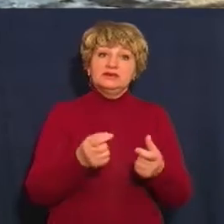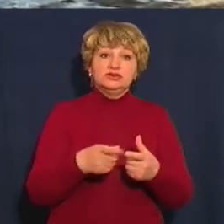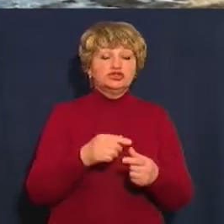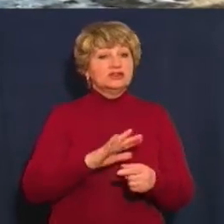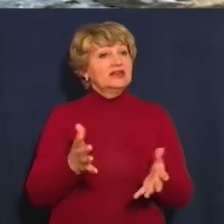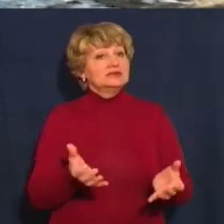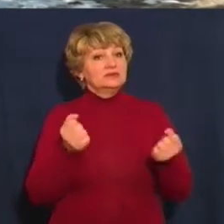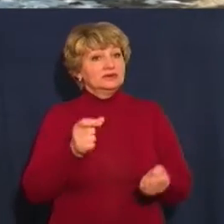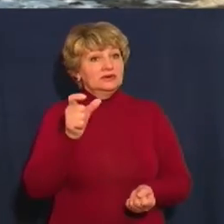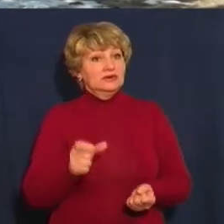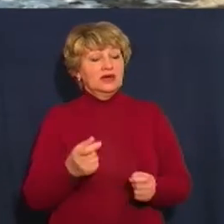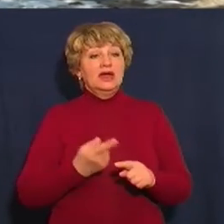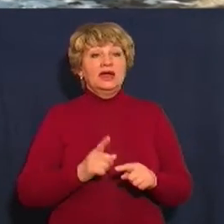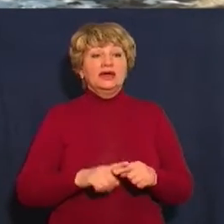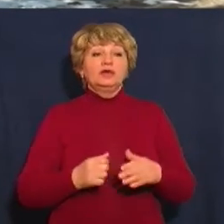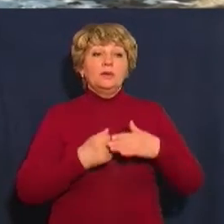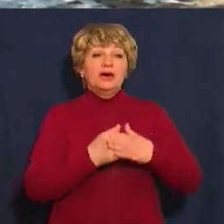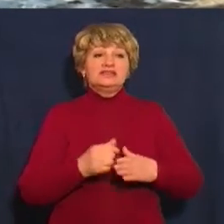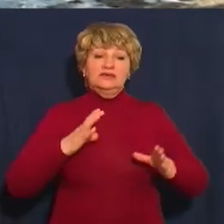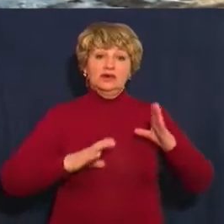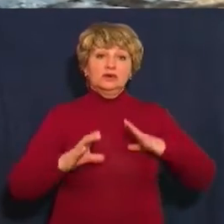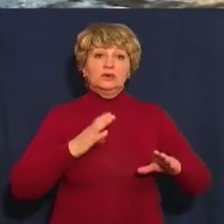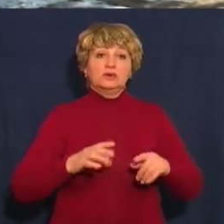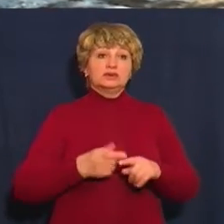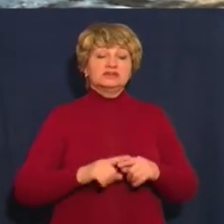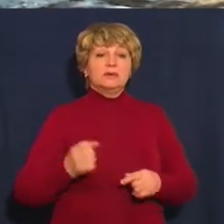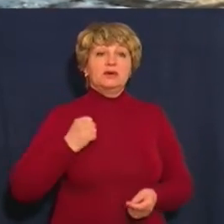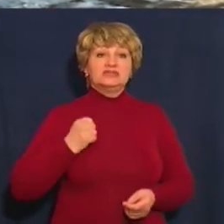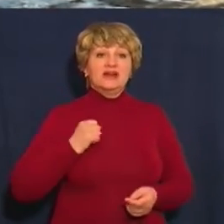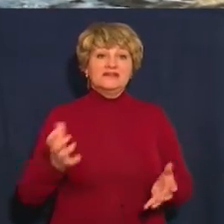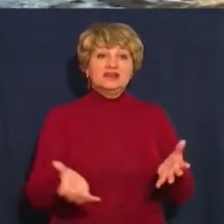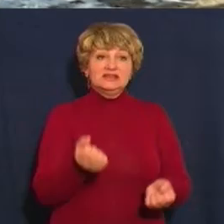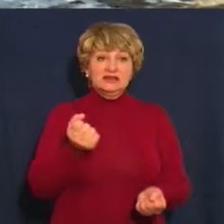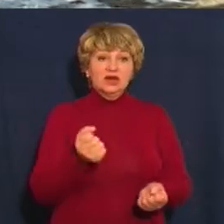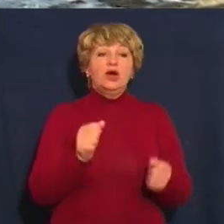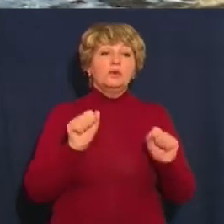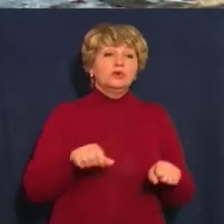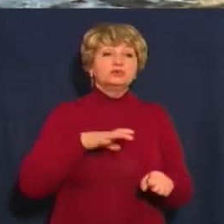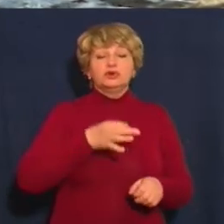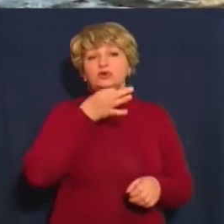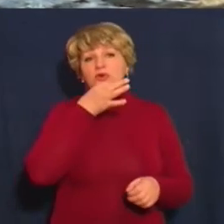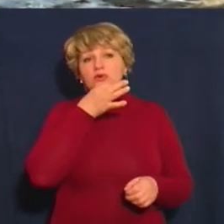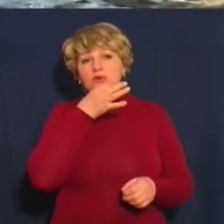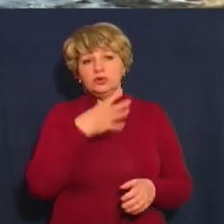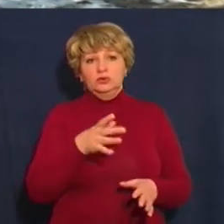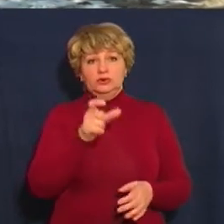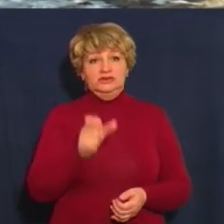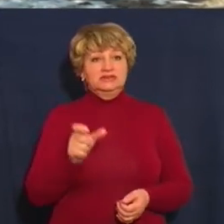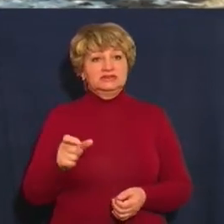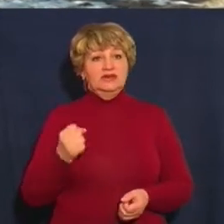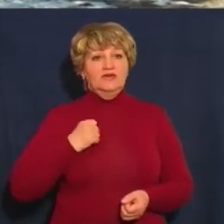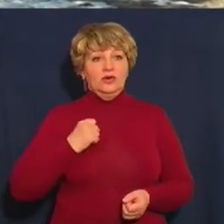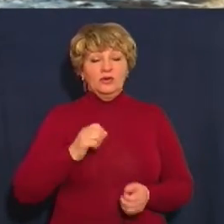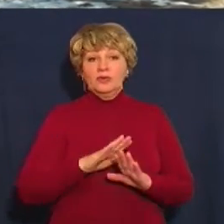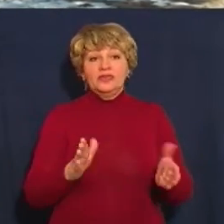Це базовий курс по наданню першої до медичної допомоги бійця-рятівника. Бійцем-рятівником може бути кожен військовослужбовець, не